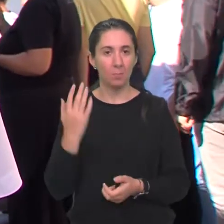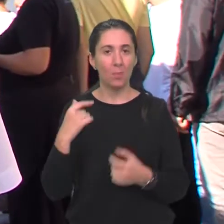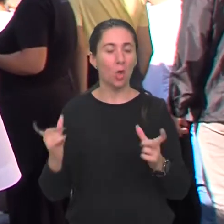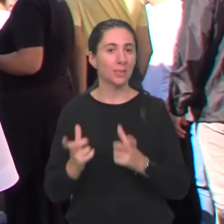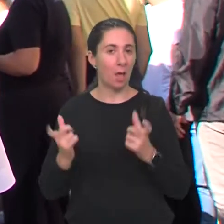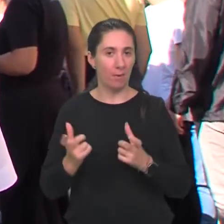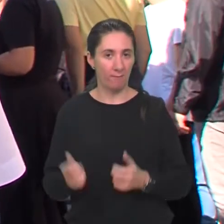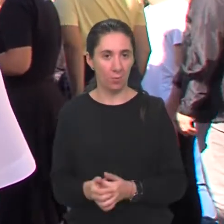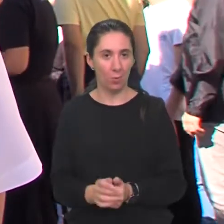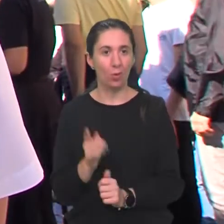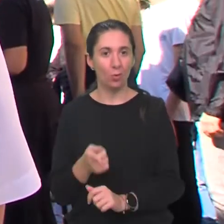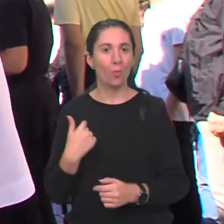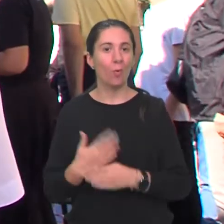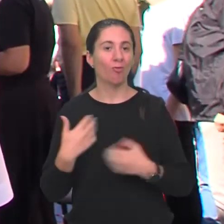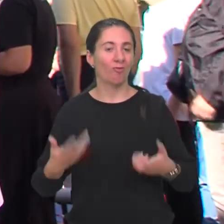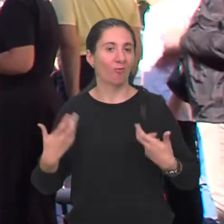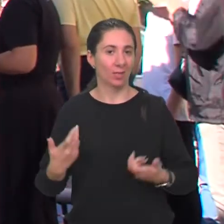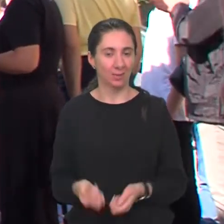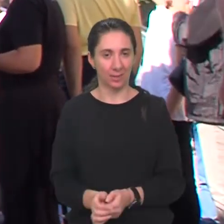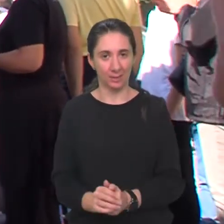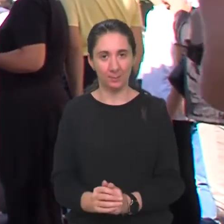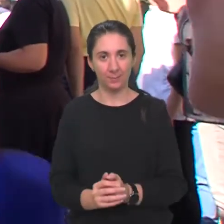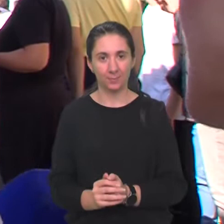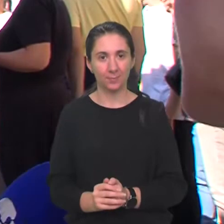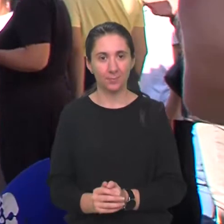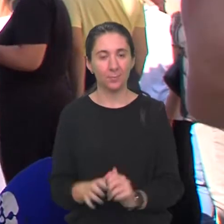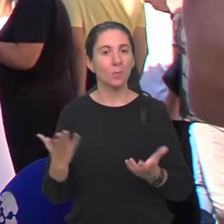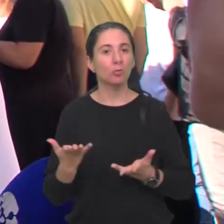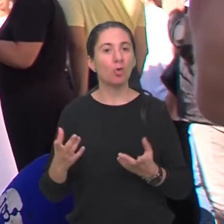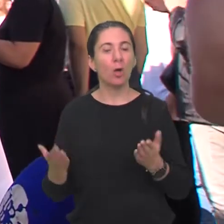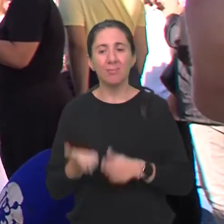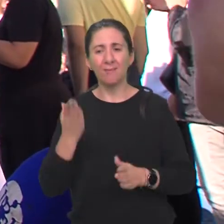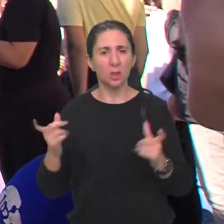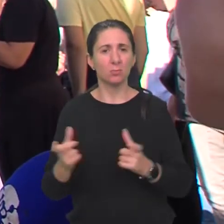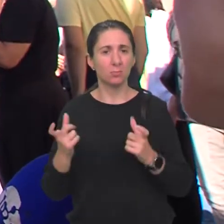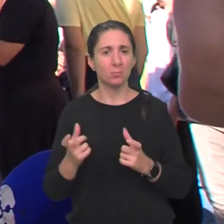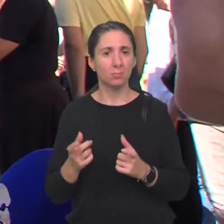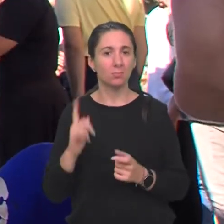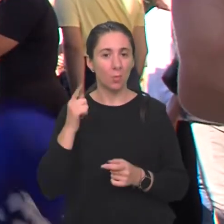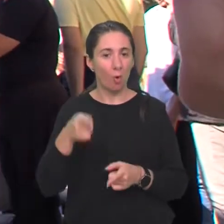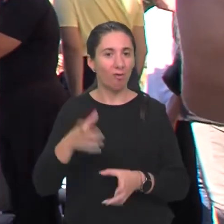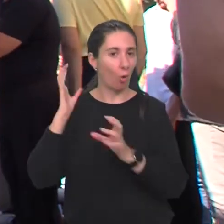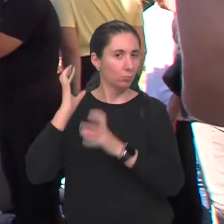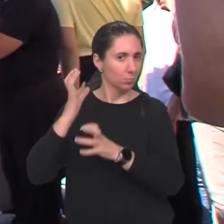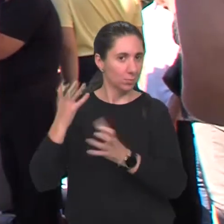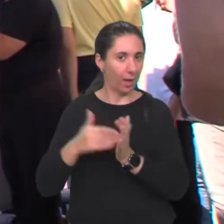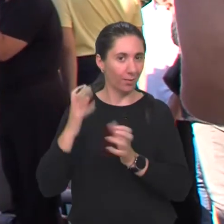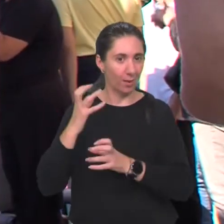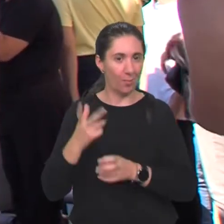zabavno. I to me uvijek veselilo. Što je najzabavnije? Predpostavljam, onaj dio s mučkenjem.